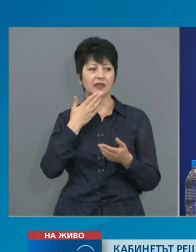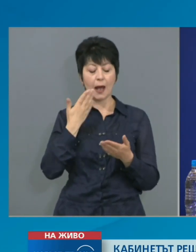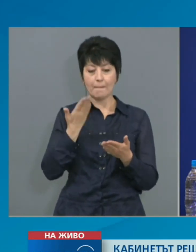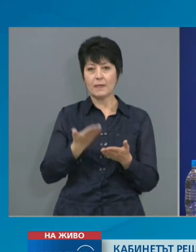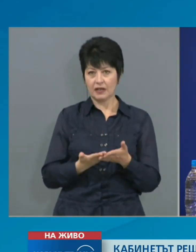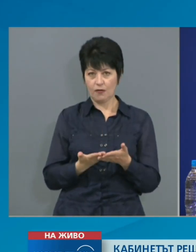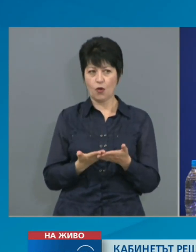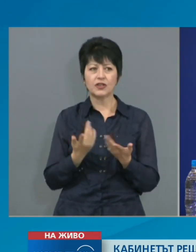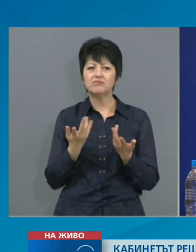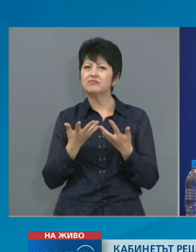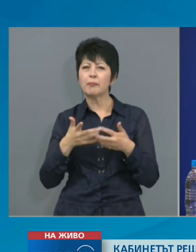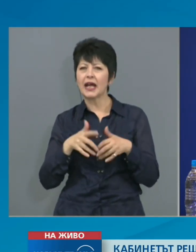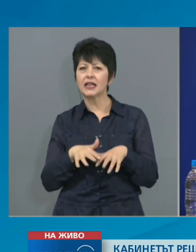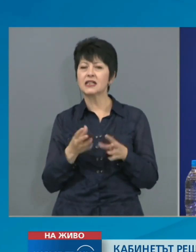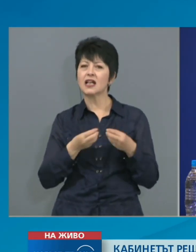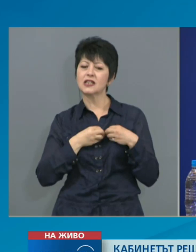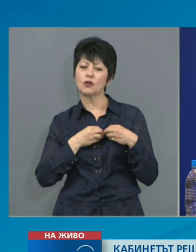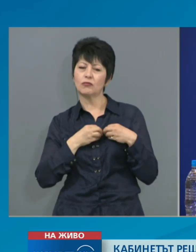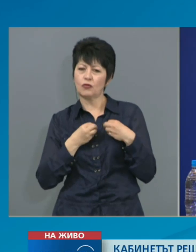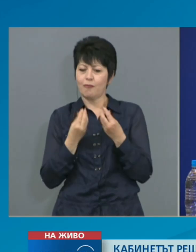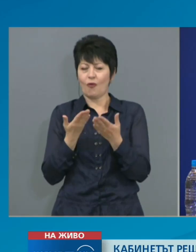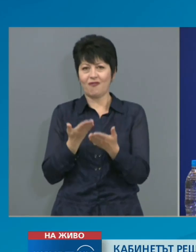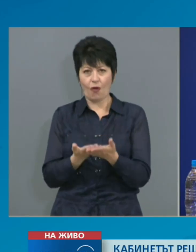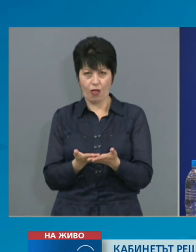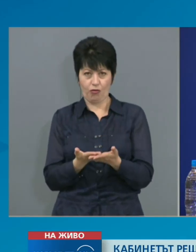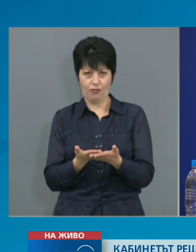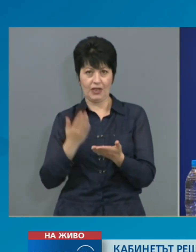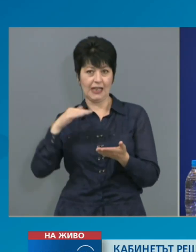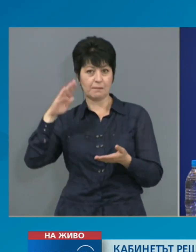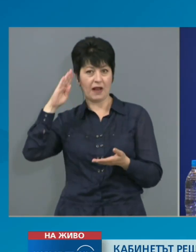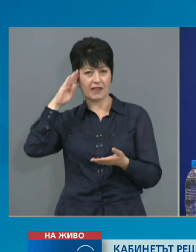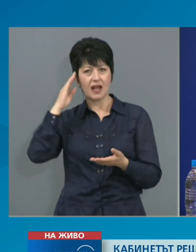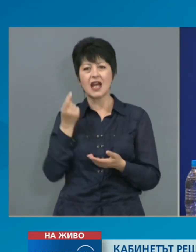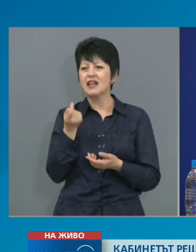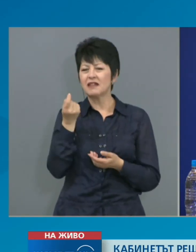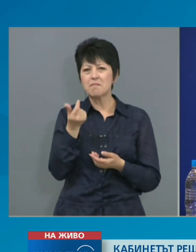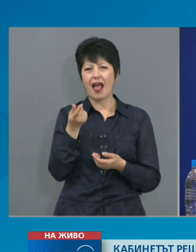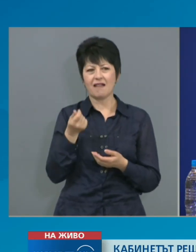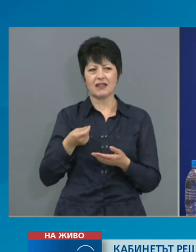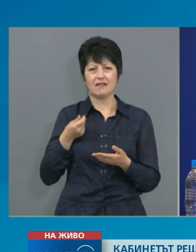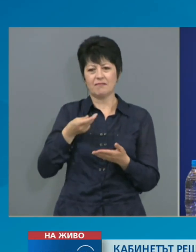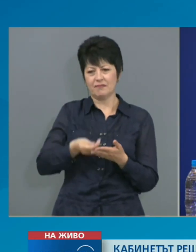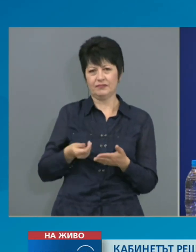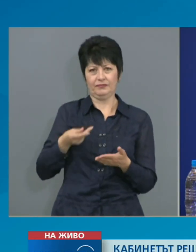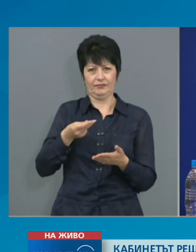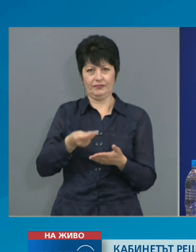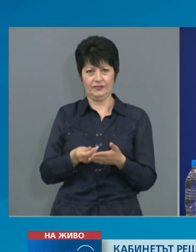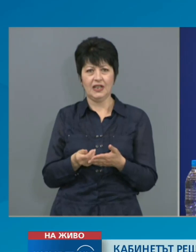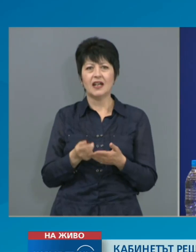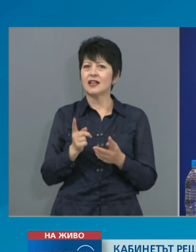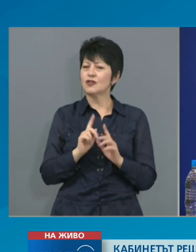механизъм за доброволно изпълнение на така наречените малки задължения, но за да не се